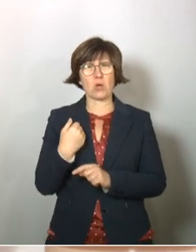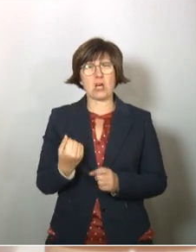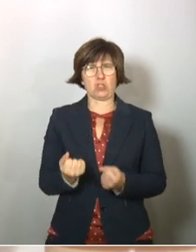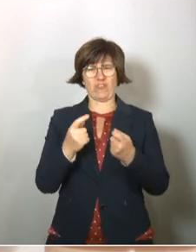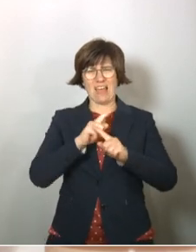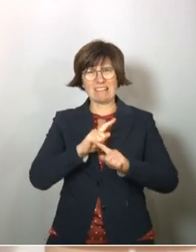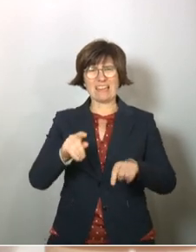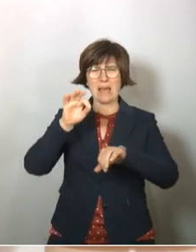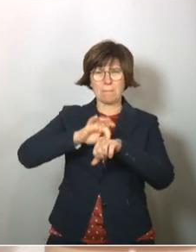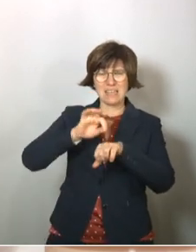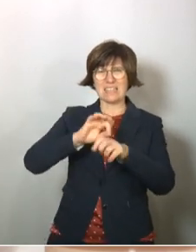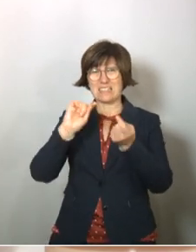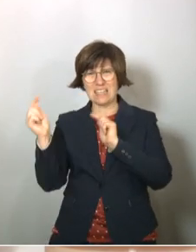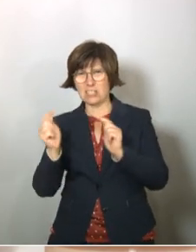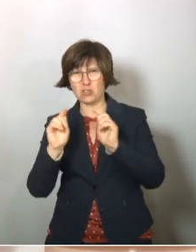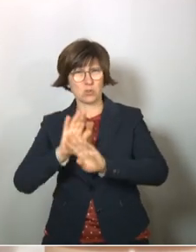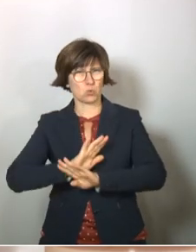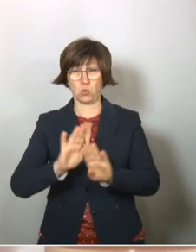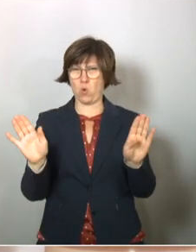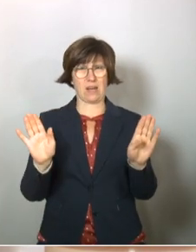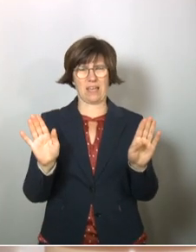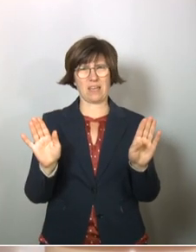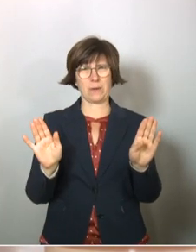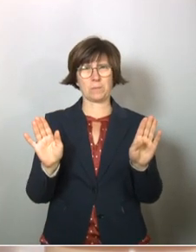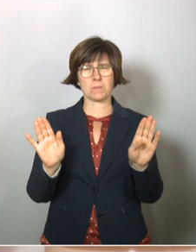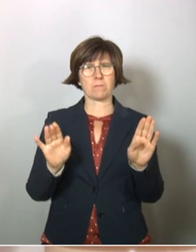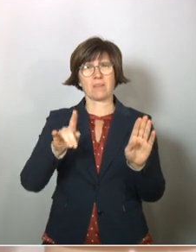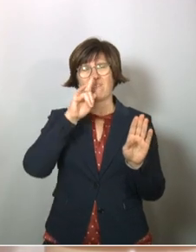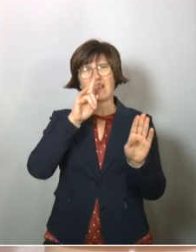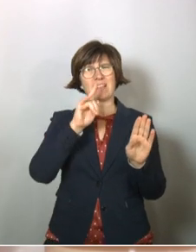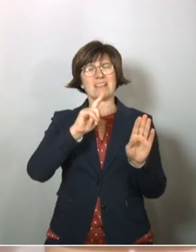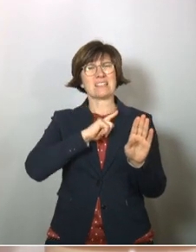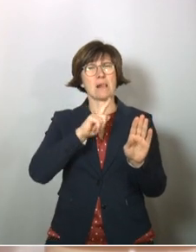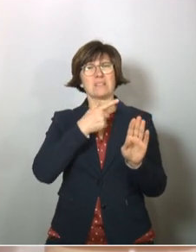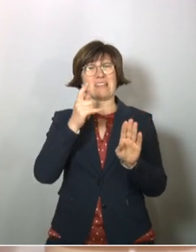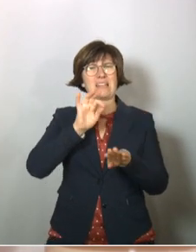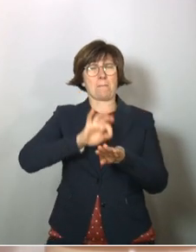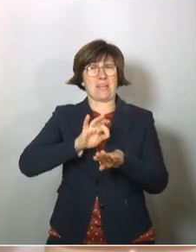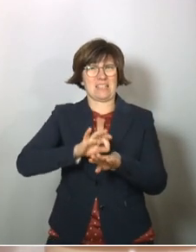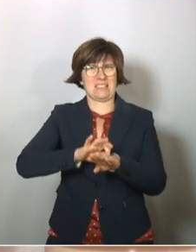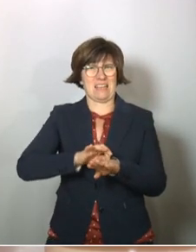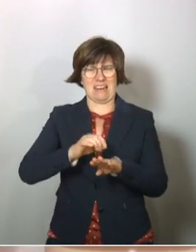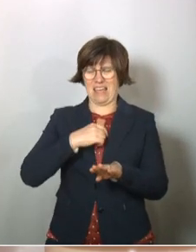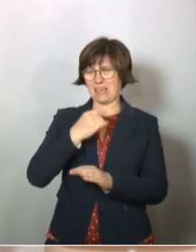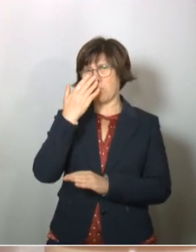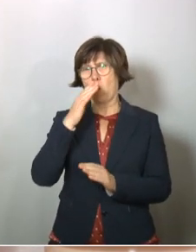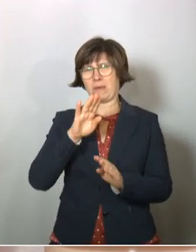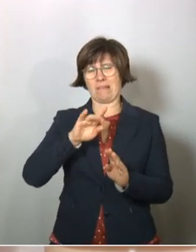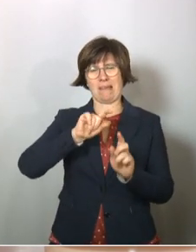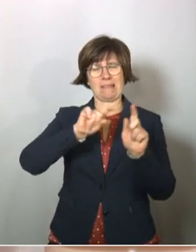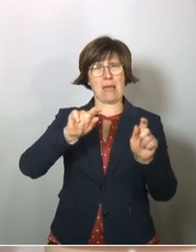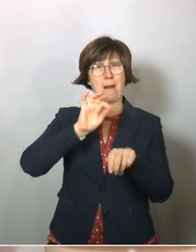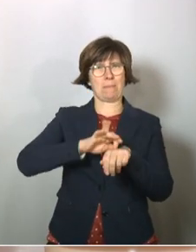nicht über medizinische Fragen zu reden, wenn man zugibt, dass man nicht Medizinerin ist. Ich werde also versuchen, da irgendwie drum